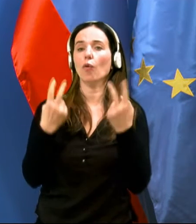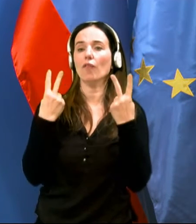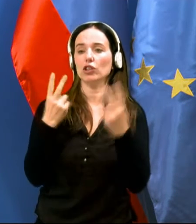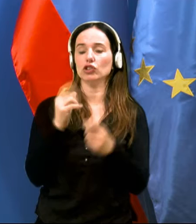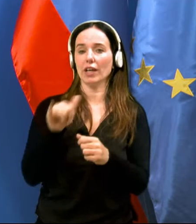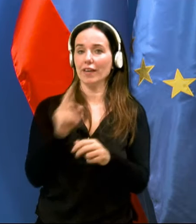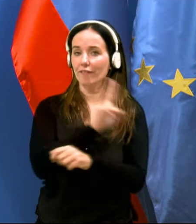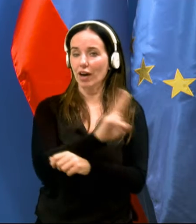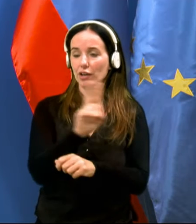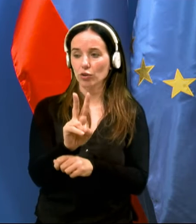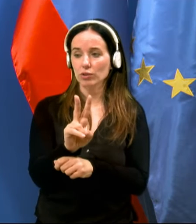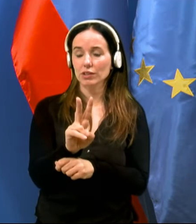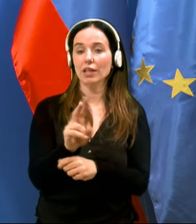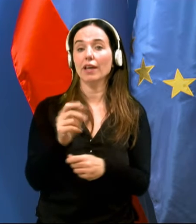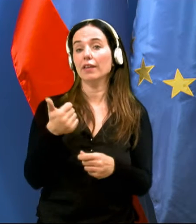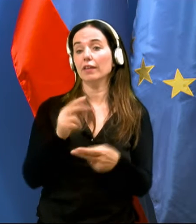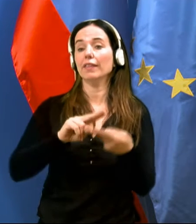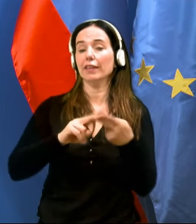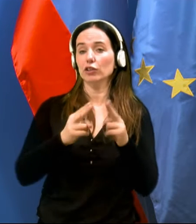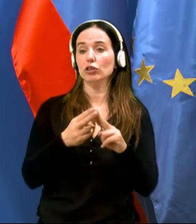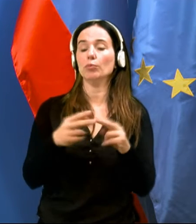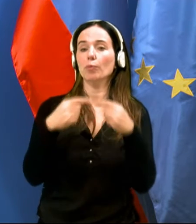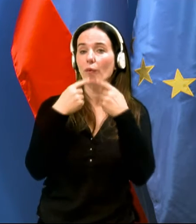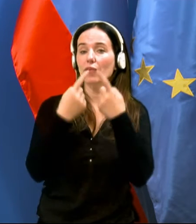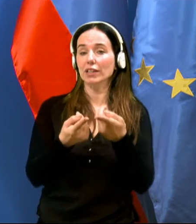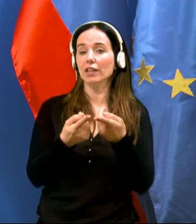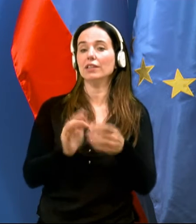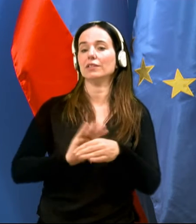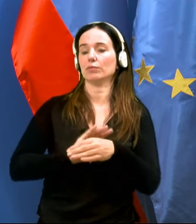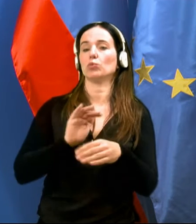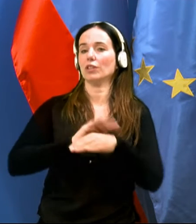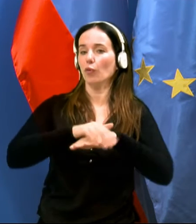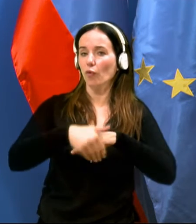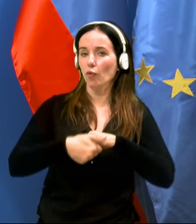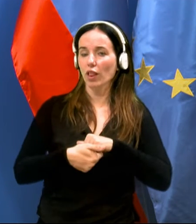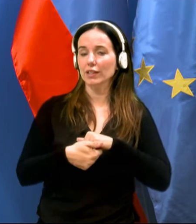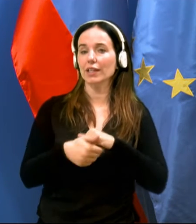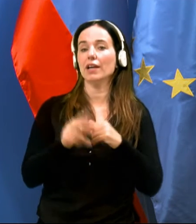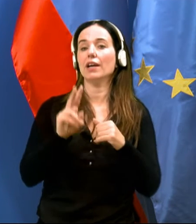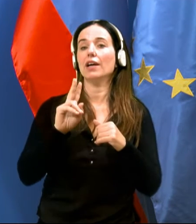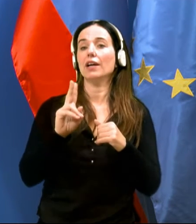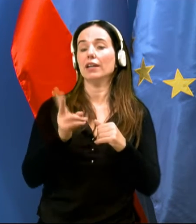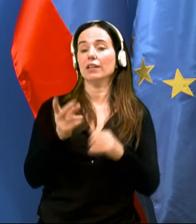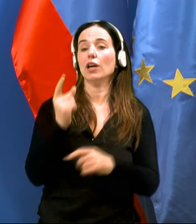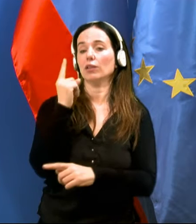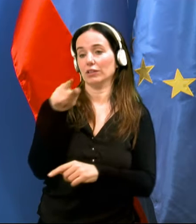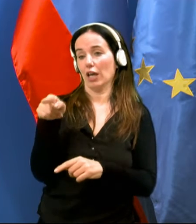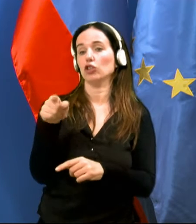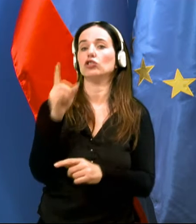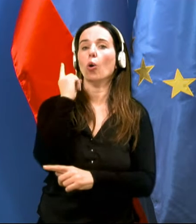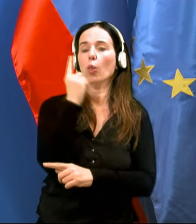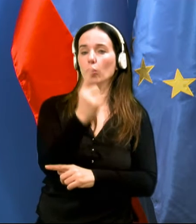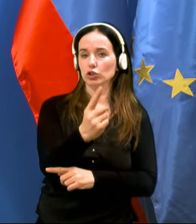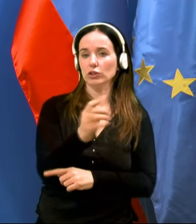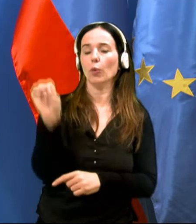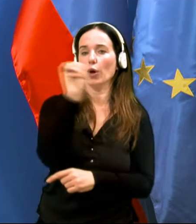in bi na nek način izrazili zadovoljstvo, kar se tiče odločitve Evropske agencije